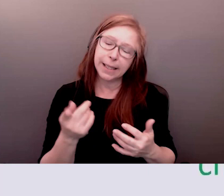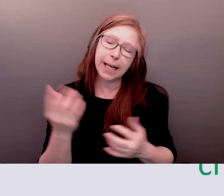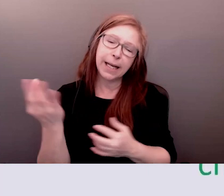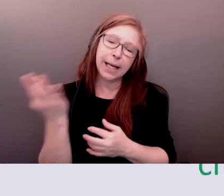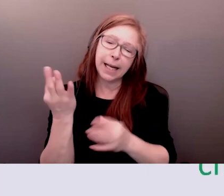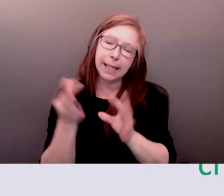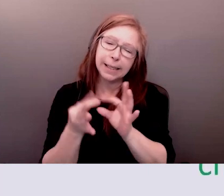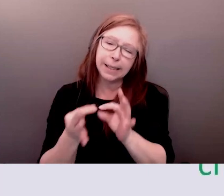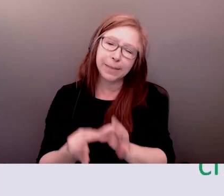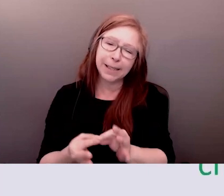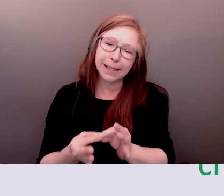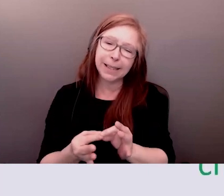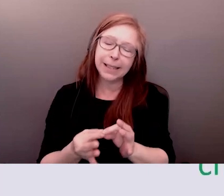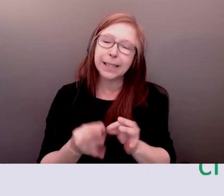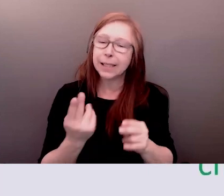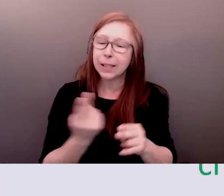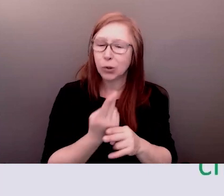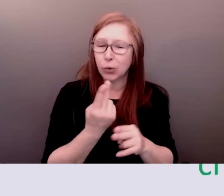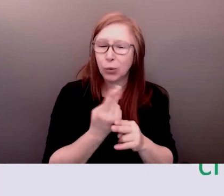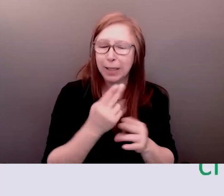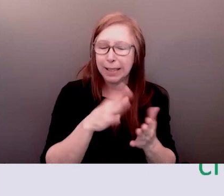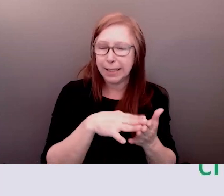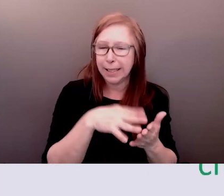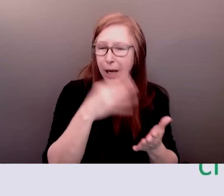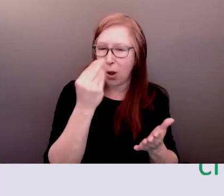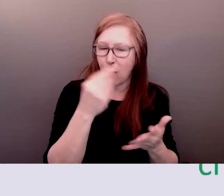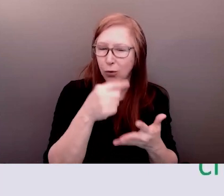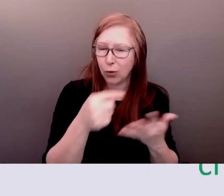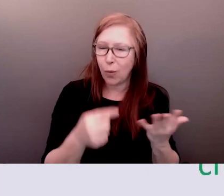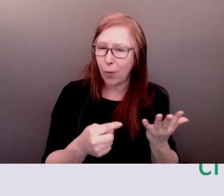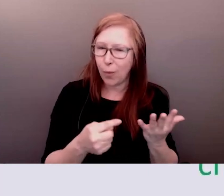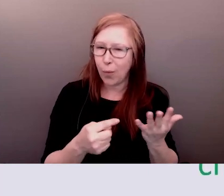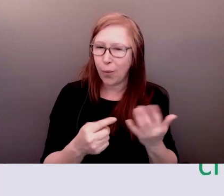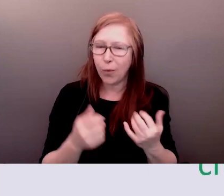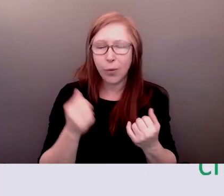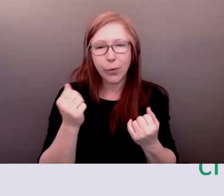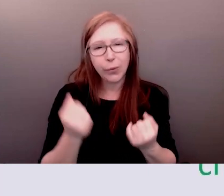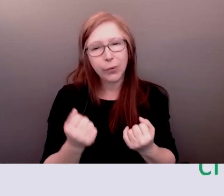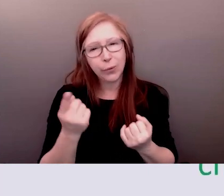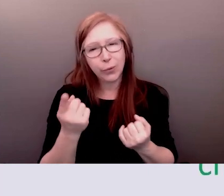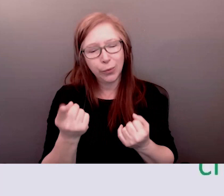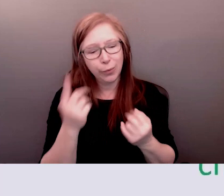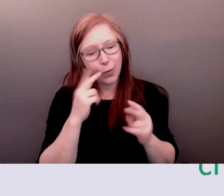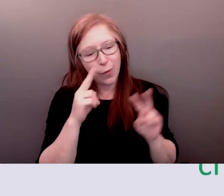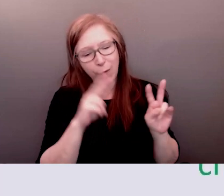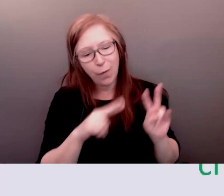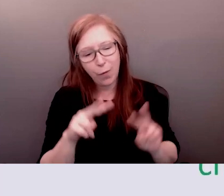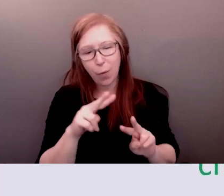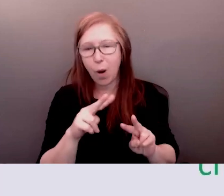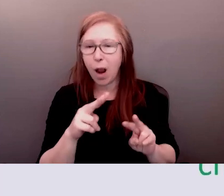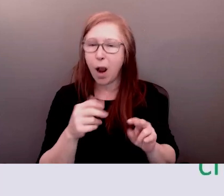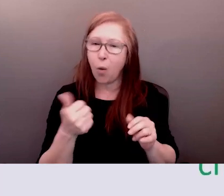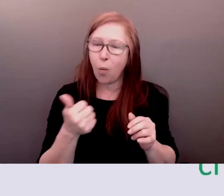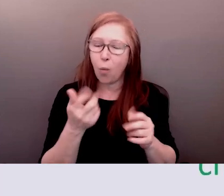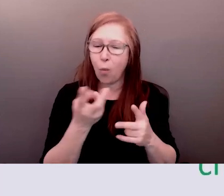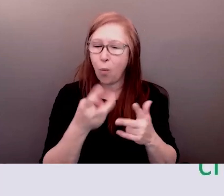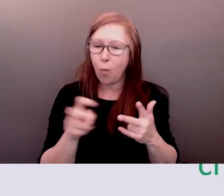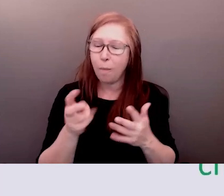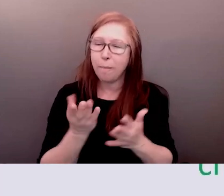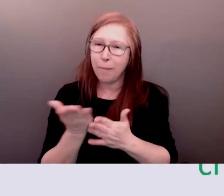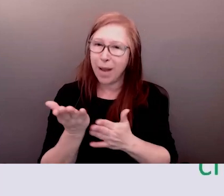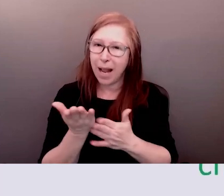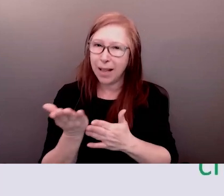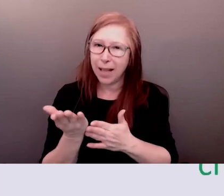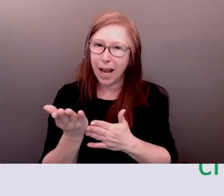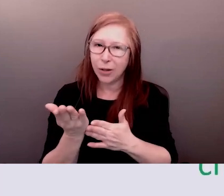vraie égalité où chaque personne peut être totalement identifiée et on peut en être fier de qui nous sommes